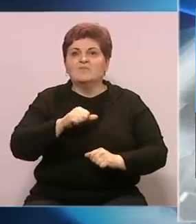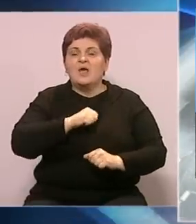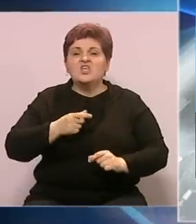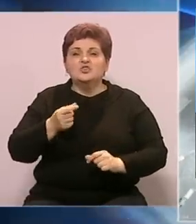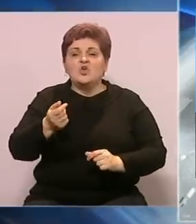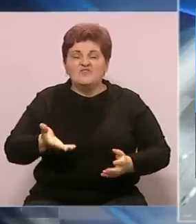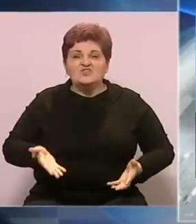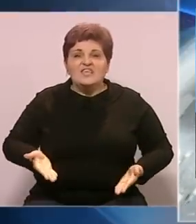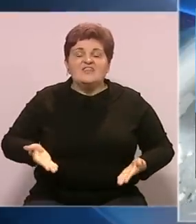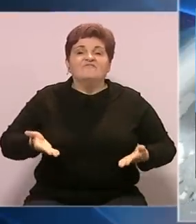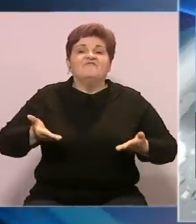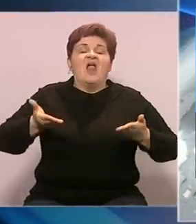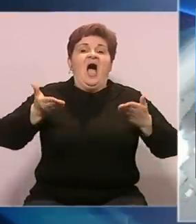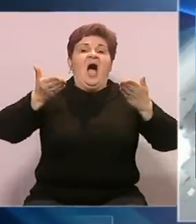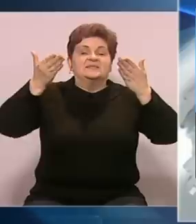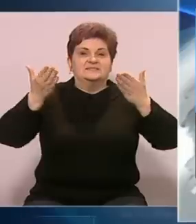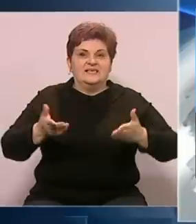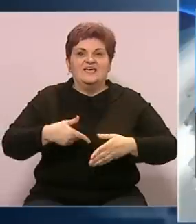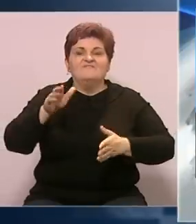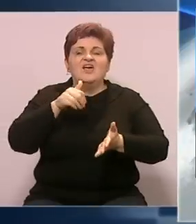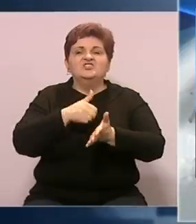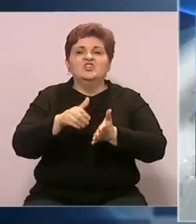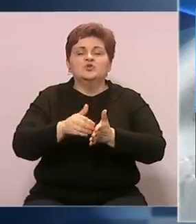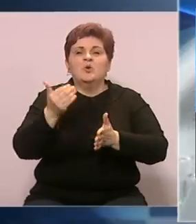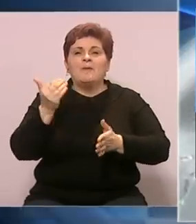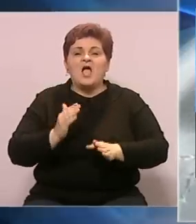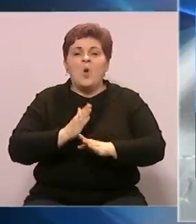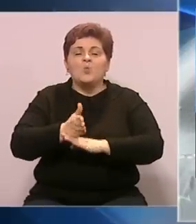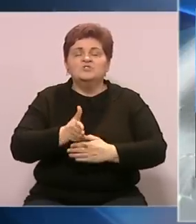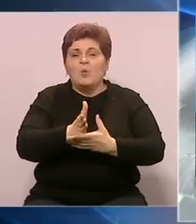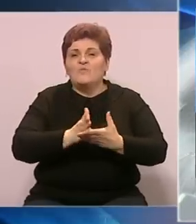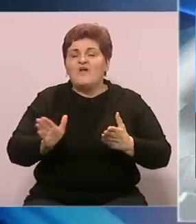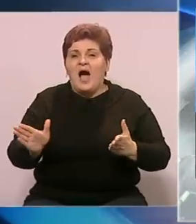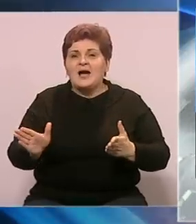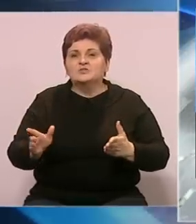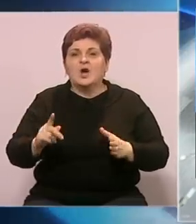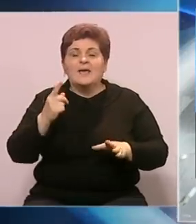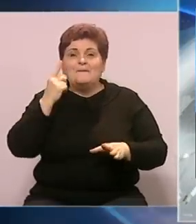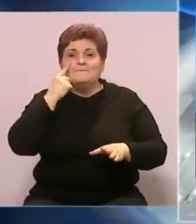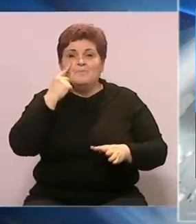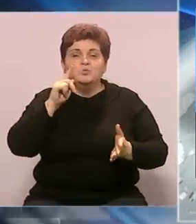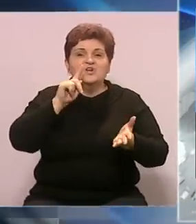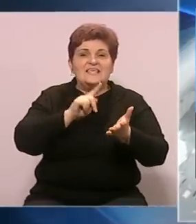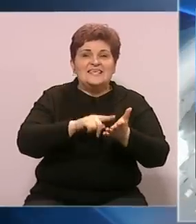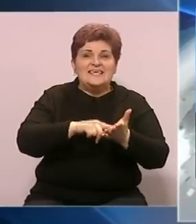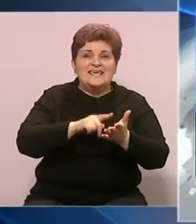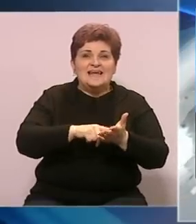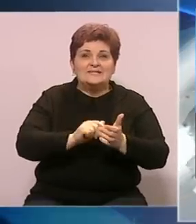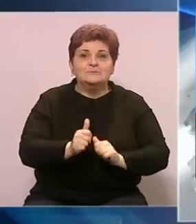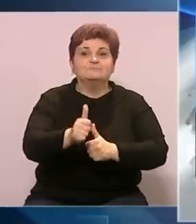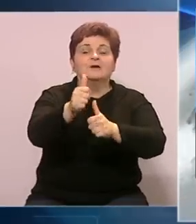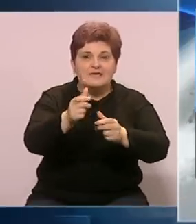veće inflacije. Zato da su veći troškovi plaća. Ušli smo u fazu gdje pokušava sindikat da sustigne